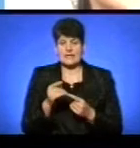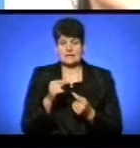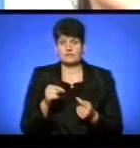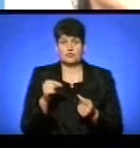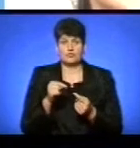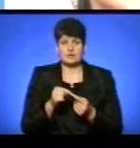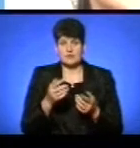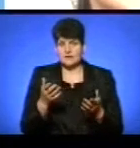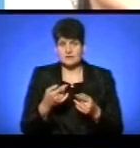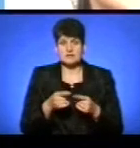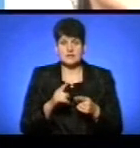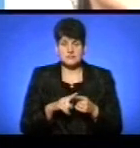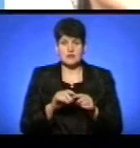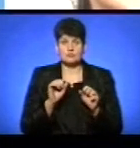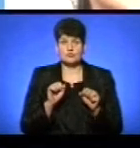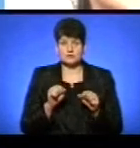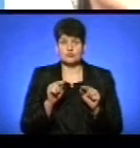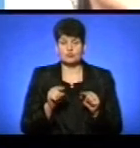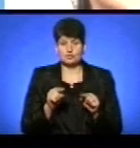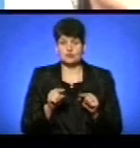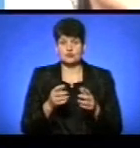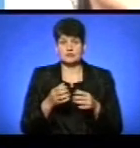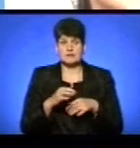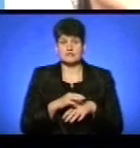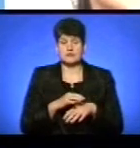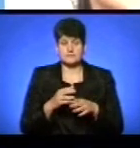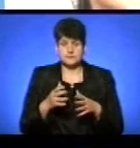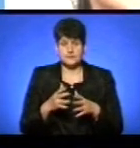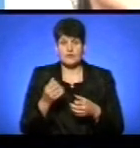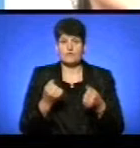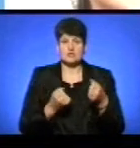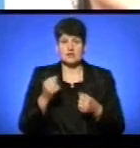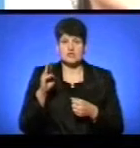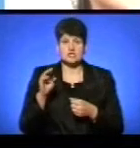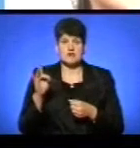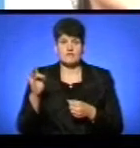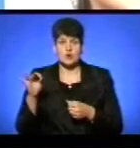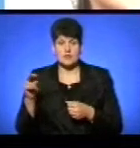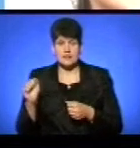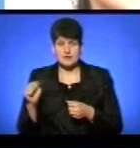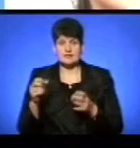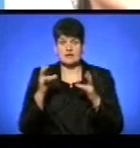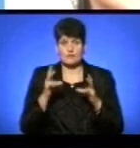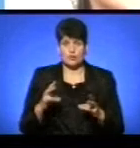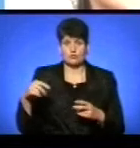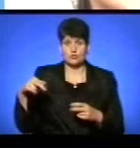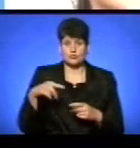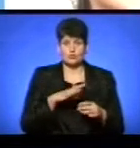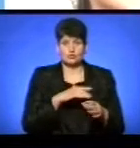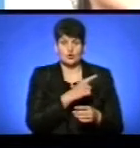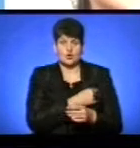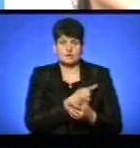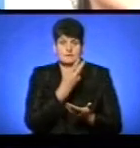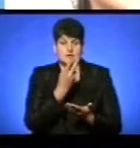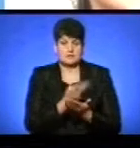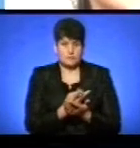Хоча це можливо і через те, що отримав тілесні ушкодження. І водія «Шевроле Авео» і тримовного пішохода було шпиталізовано в